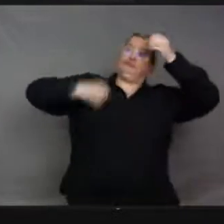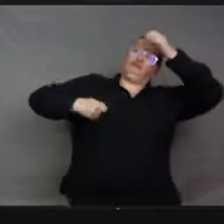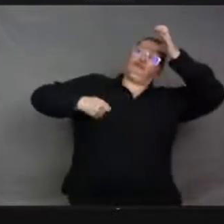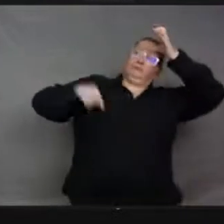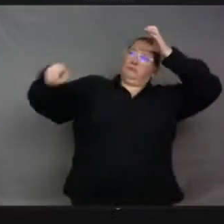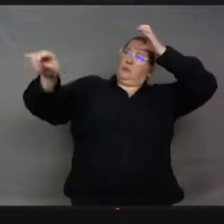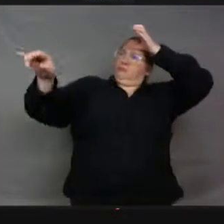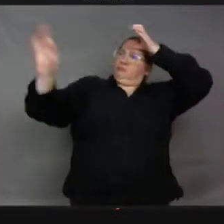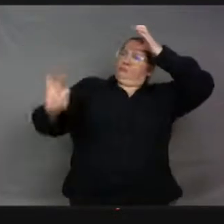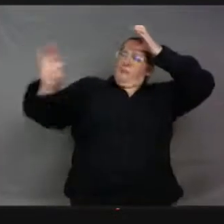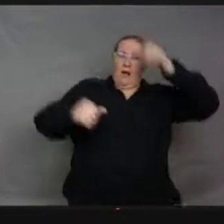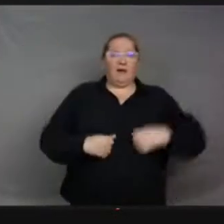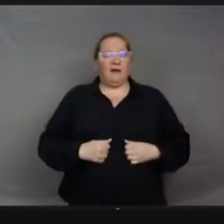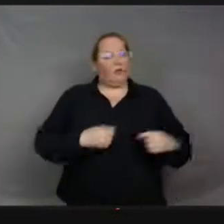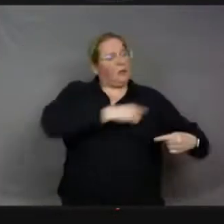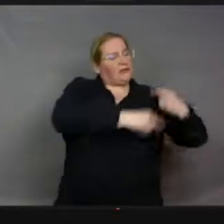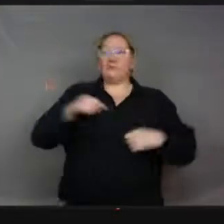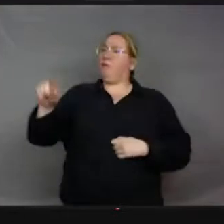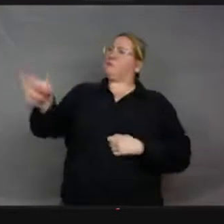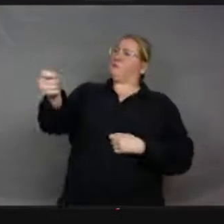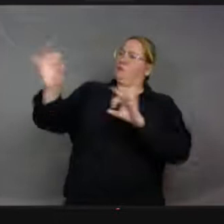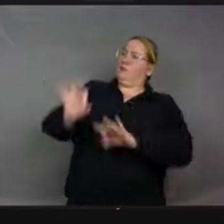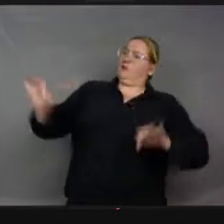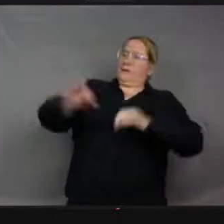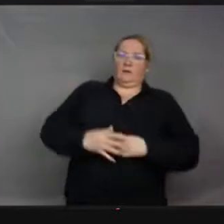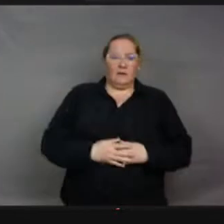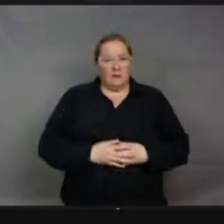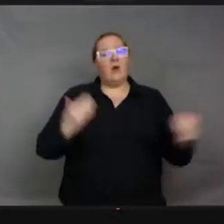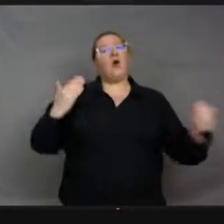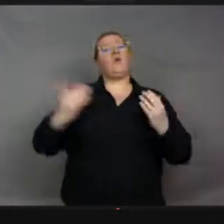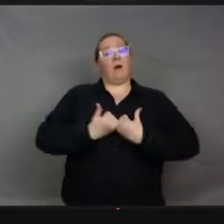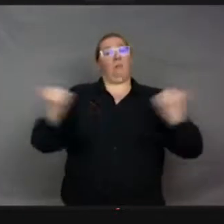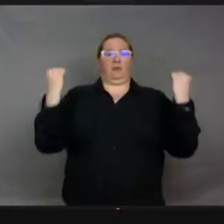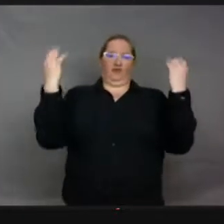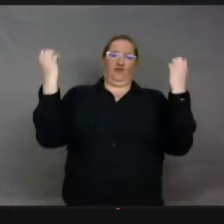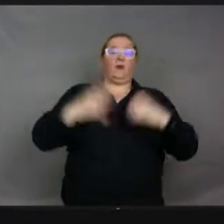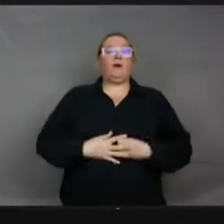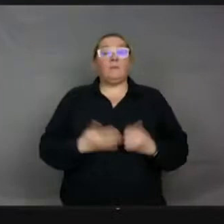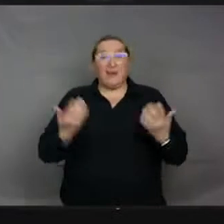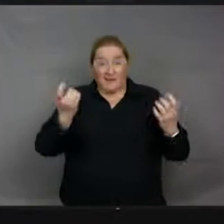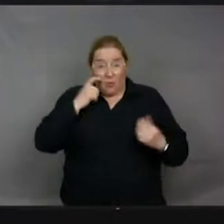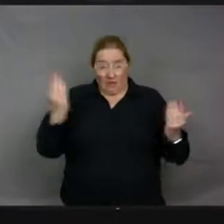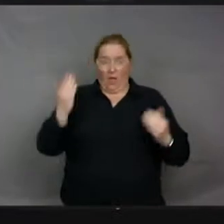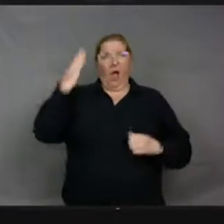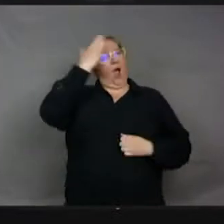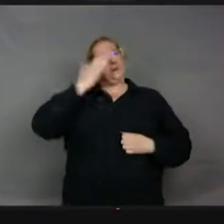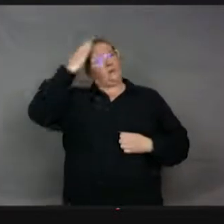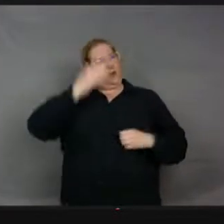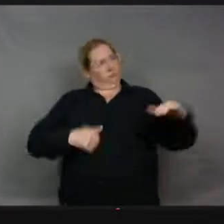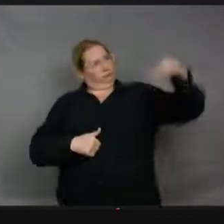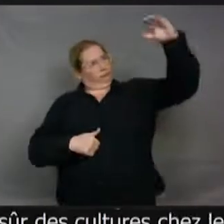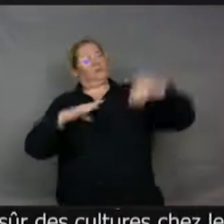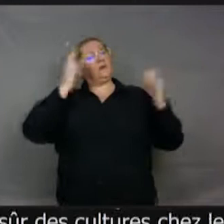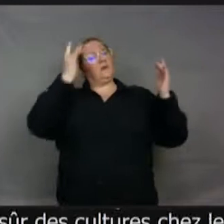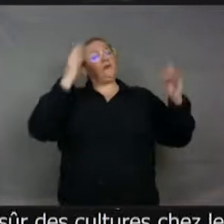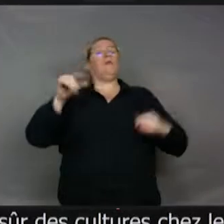des habitudes, des traditions et tout. Et donc, on a bien sûr repéré des cultures chez les grands animaux, parce qu'évidemment, il y a plus de gens qui s'intéressent